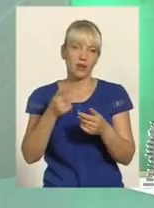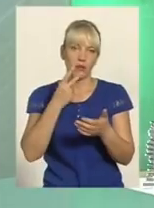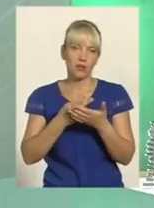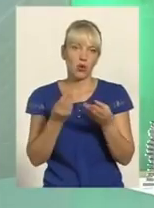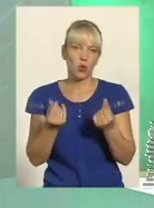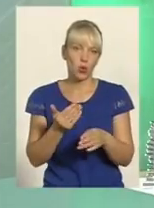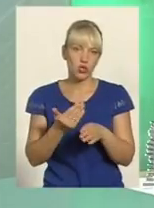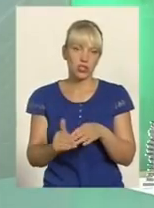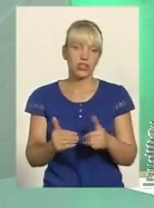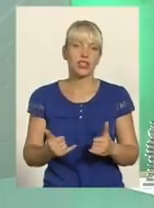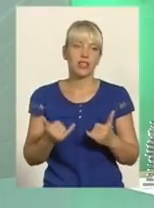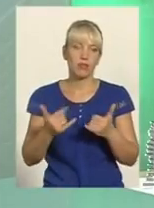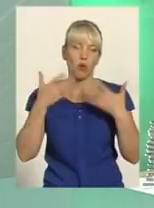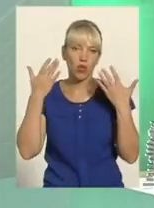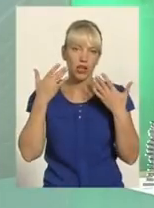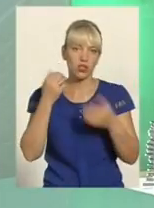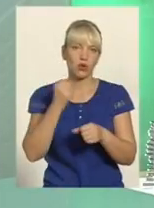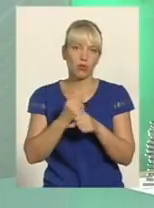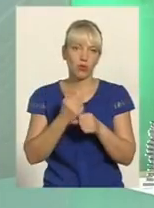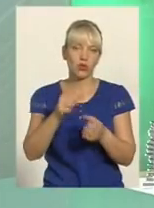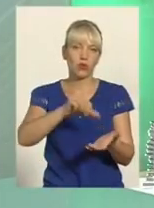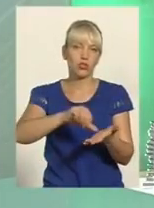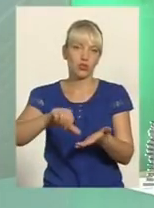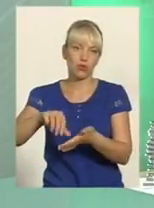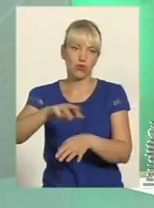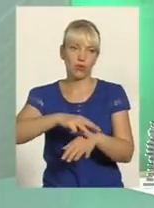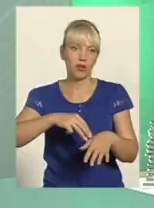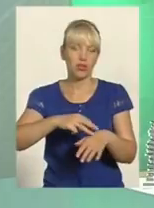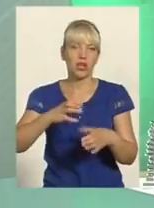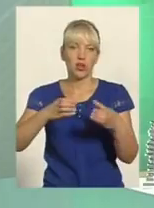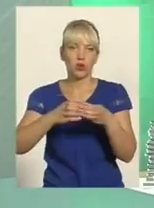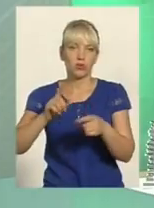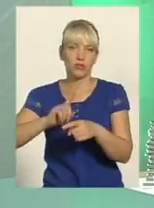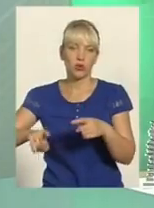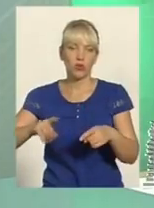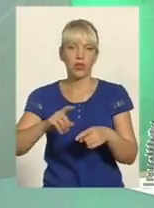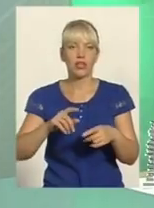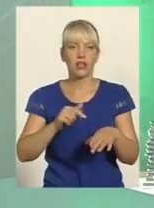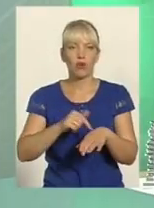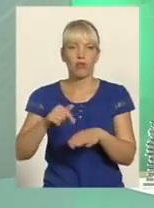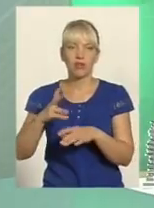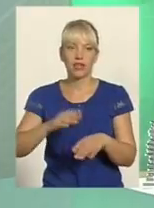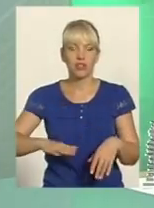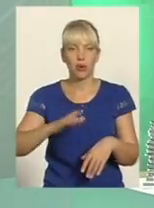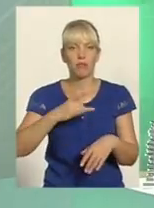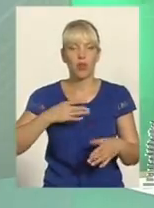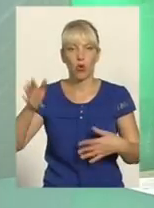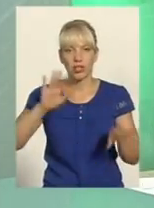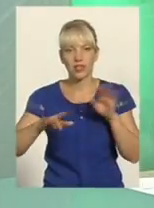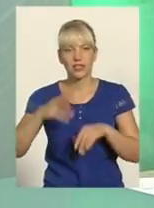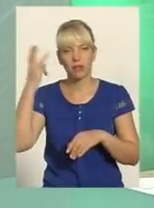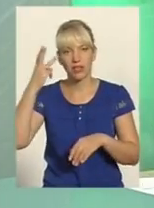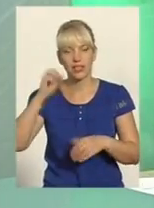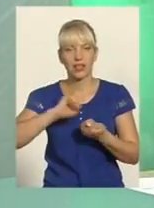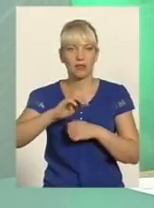кошти І полегшила роботу дільничних спеціальних міліцій Групи швидкого реагування сьогодні є на території Хмельницького району Білогірського району і міста